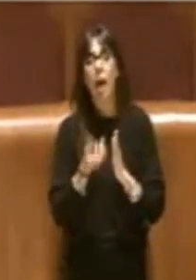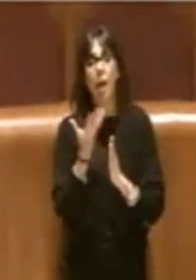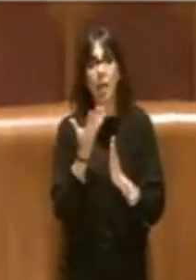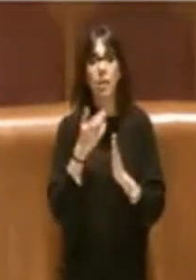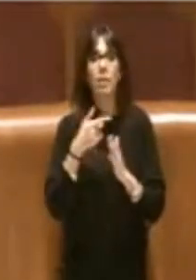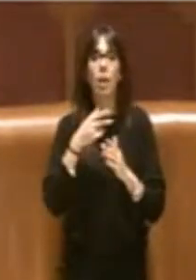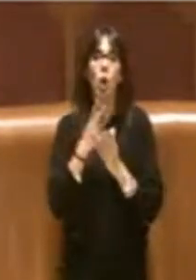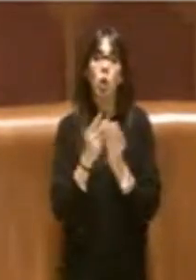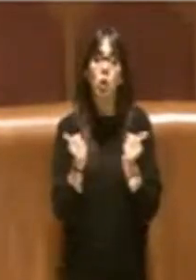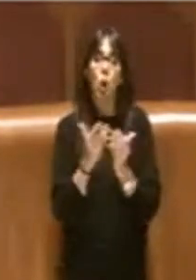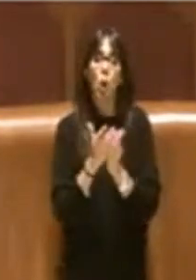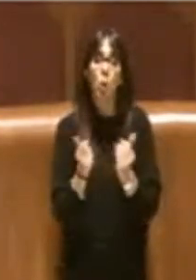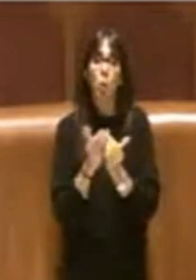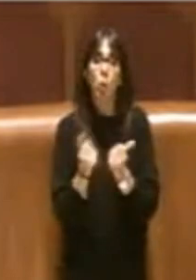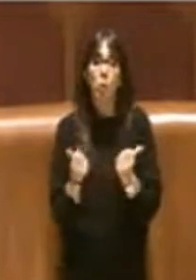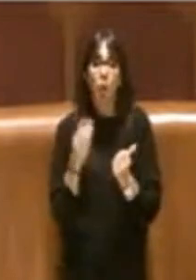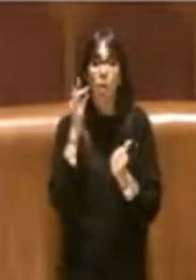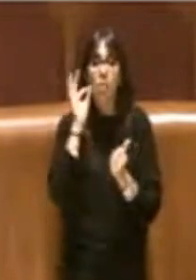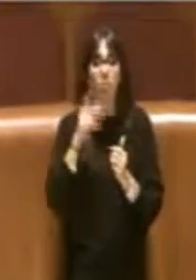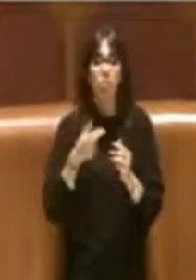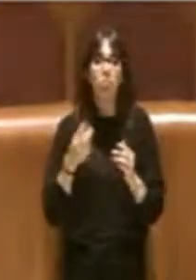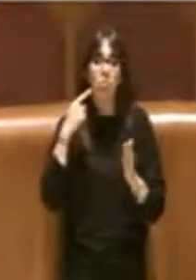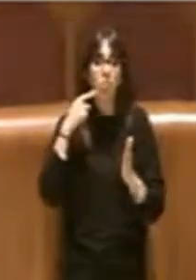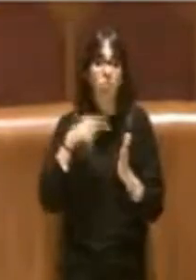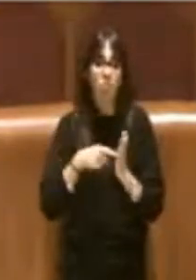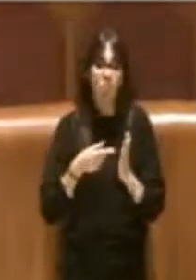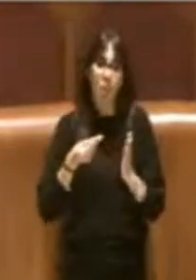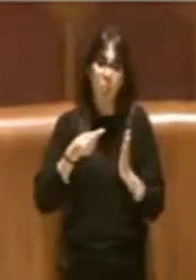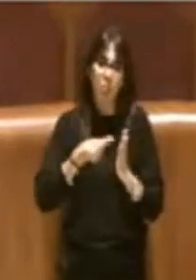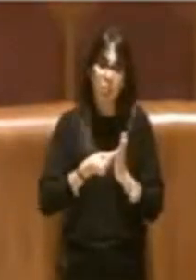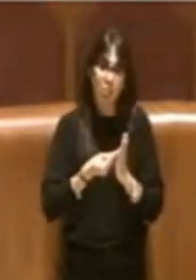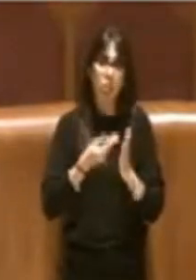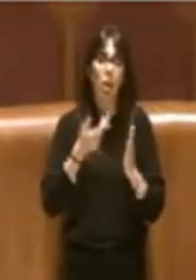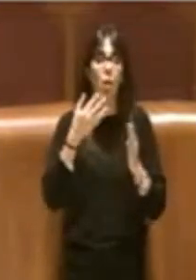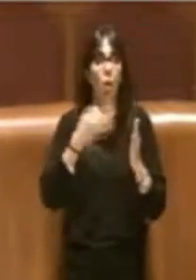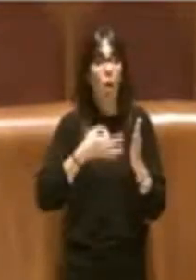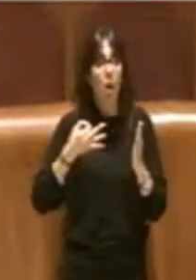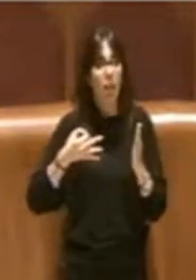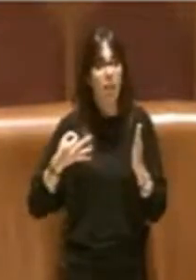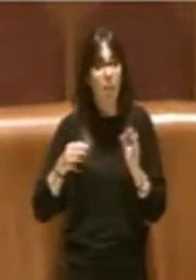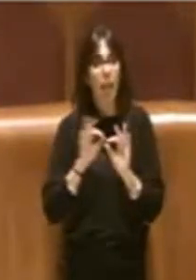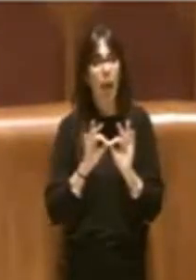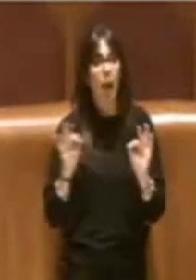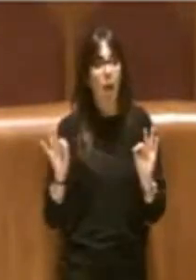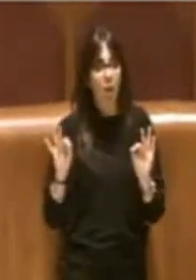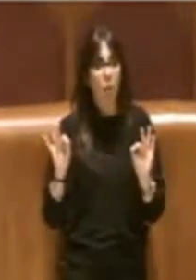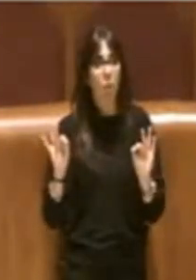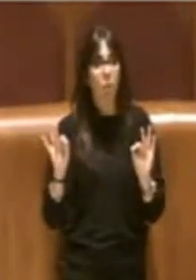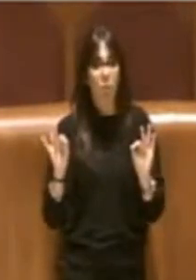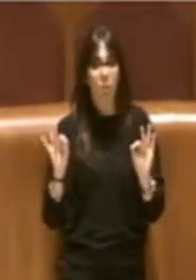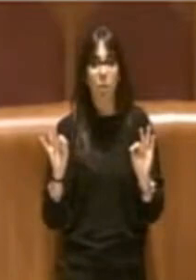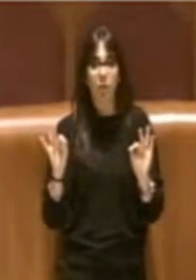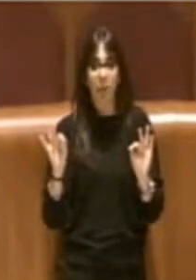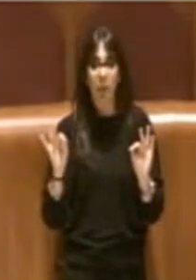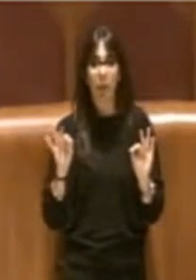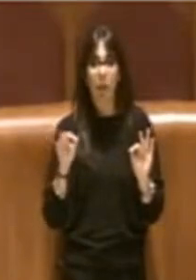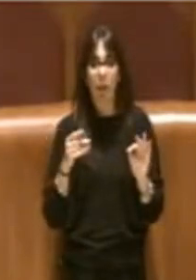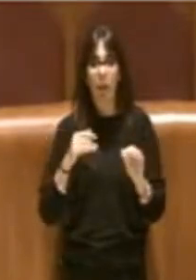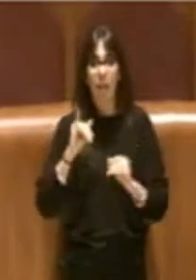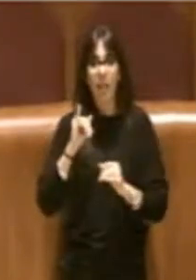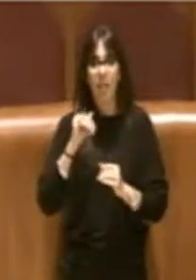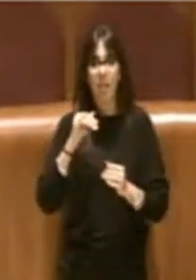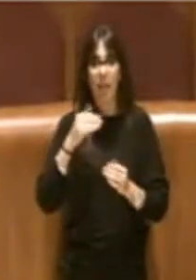soluzioni per riattribuire correttamente alcune partite e alcune istanze.